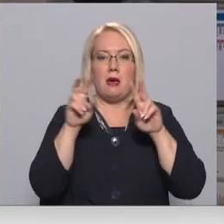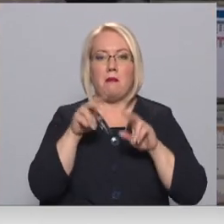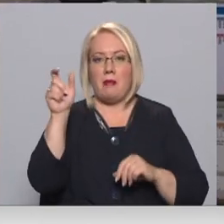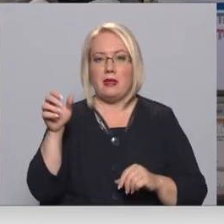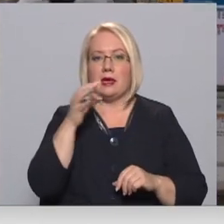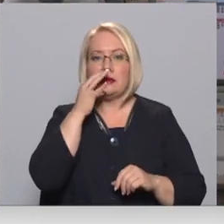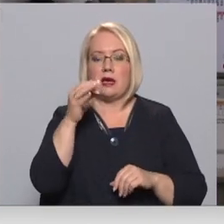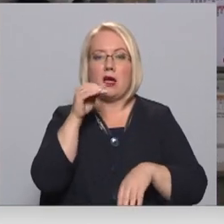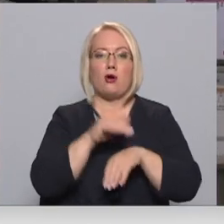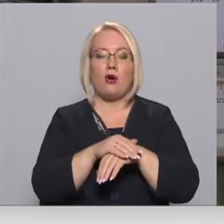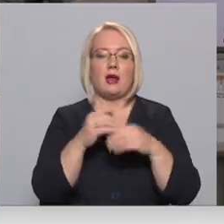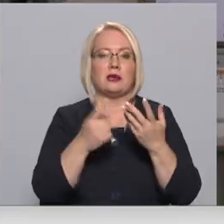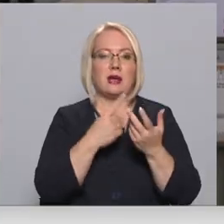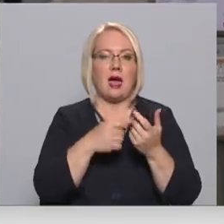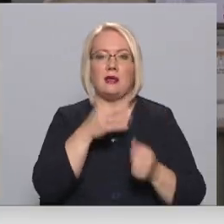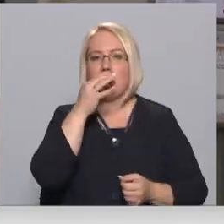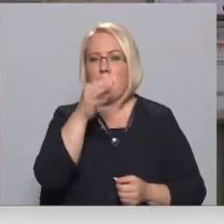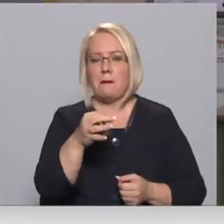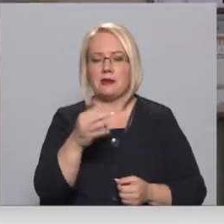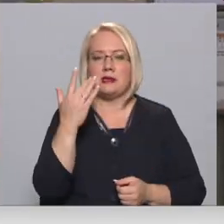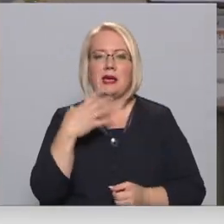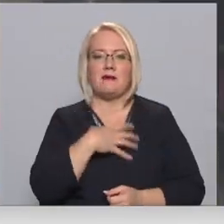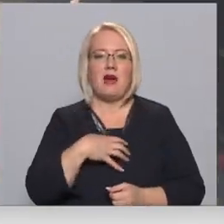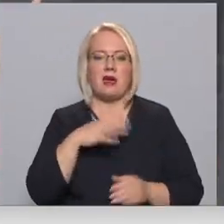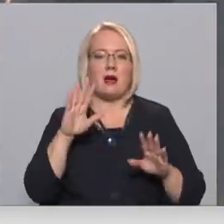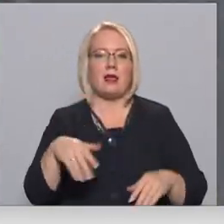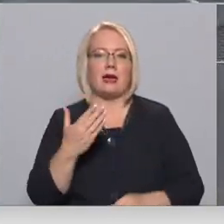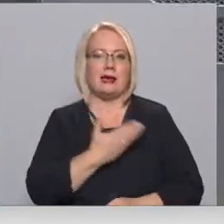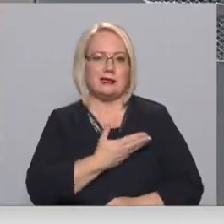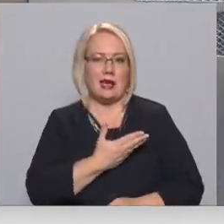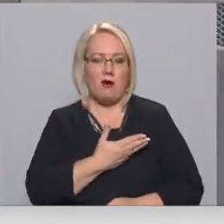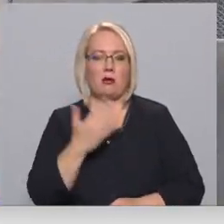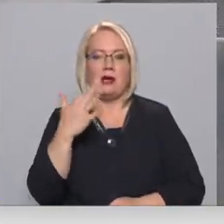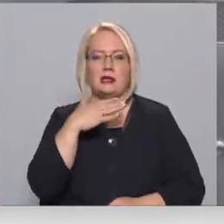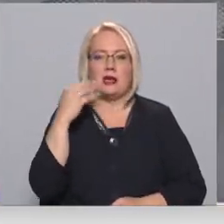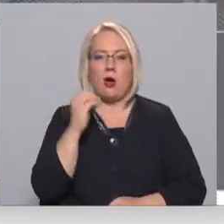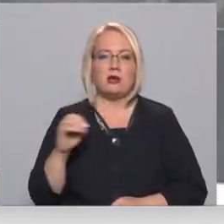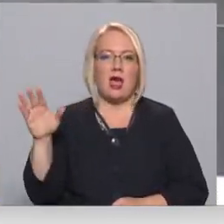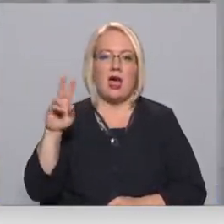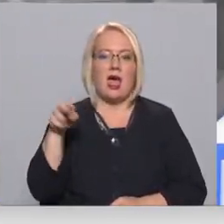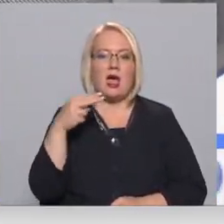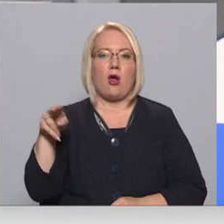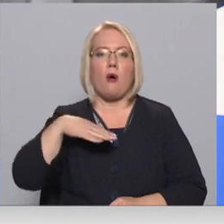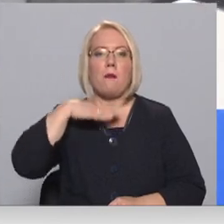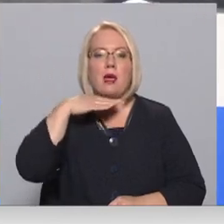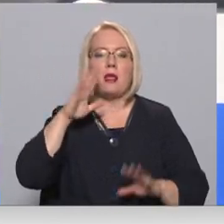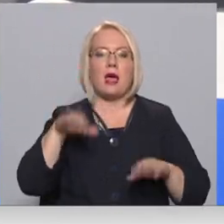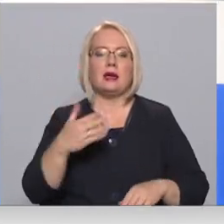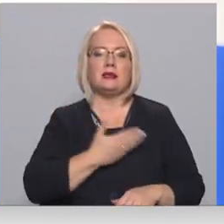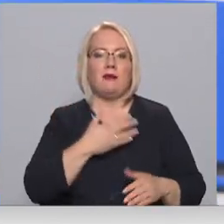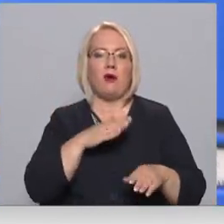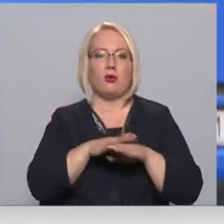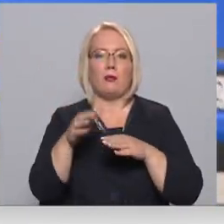konkrētie cipari nenosaka to, cik vajadzīgs, lai izdzīvotu, bet ar cik daudz Eiropu ietiktu, lai varētu dzīvot pilnvērtīgi